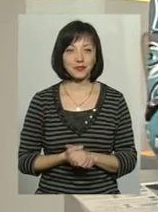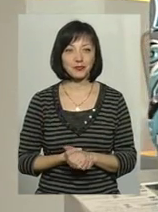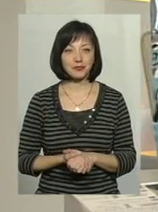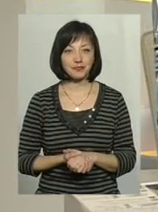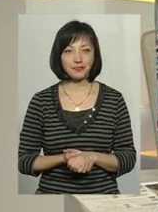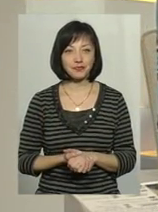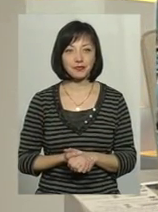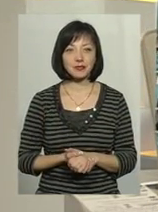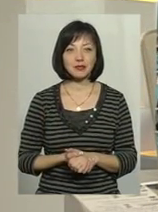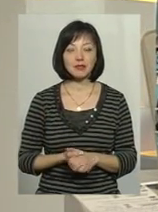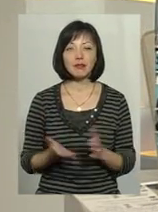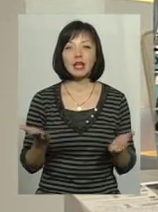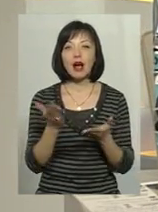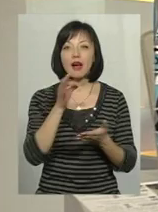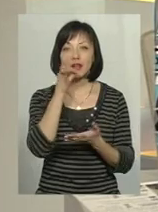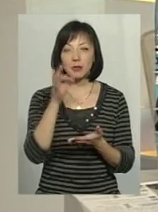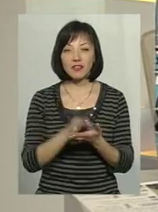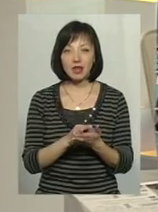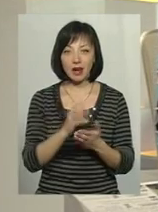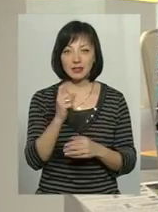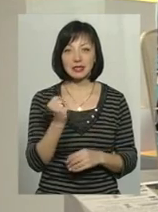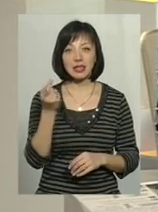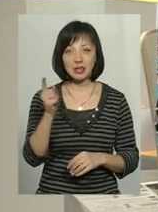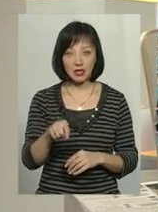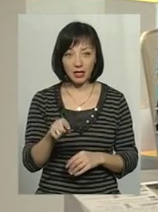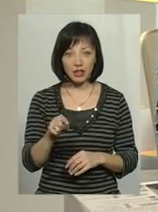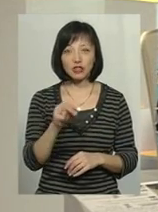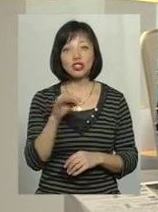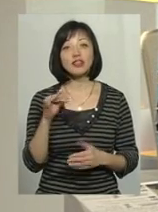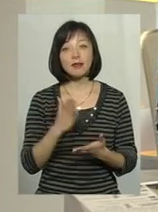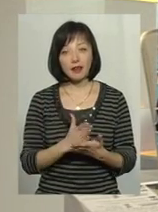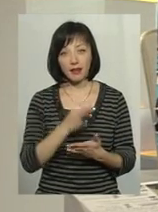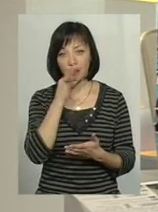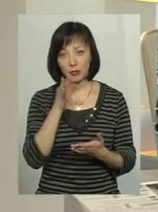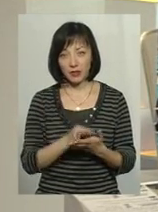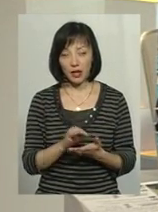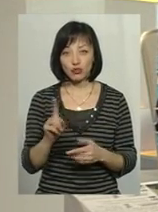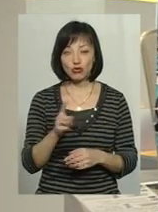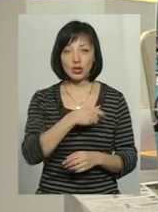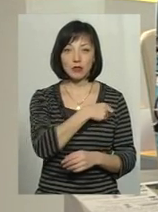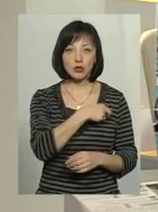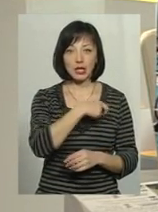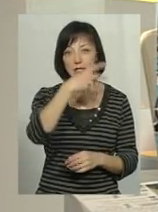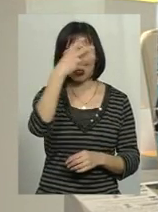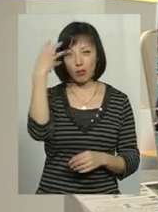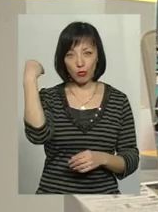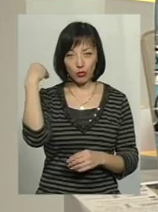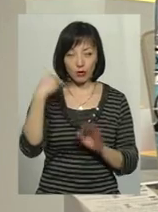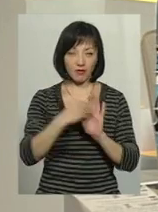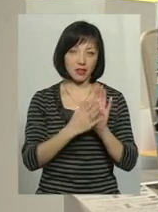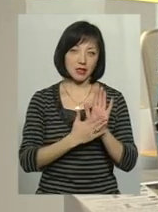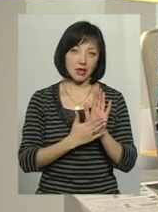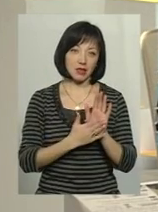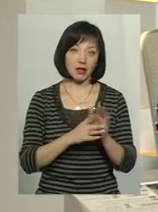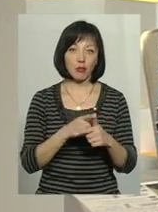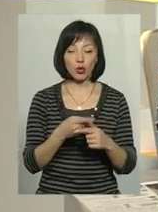будь ласка, яка відповідальність за те, що, чи є вона, що депутати забули вказати, наприклад, чи